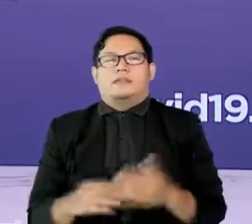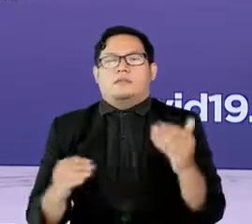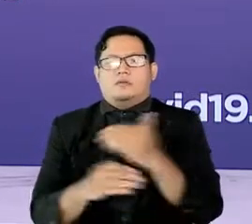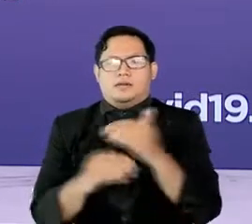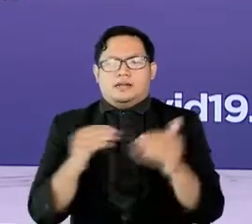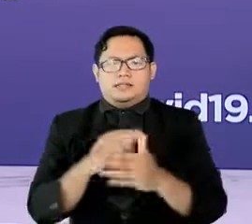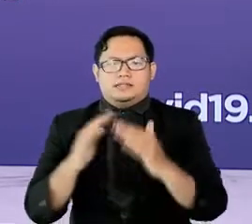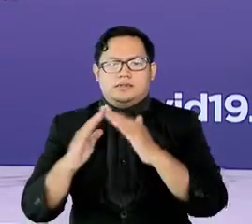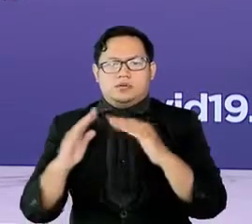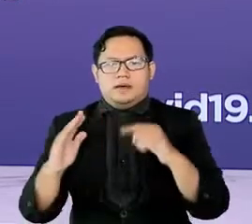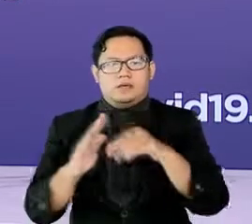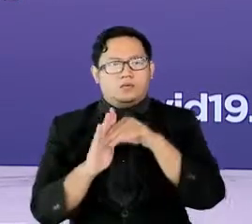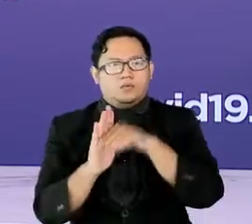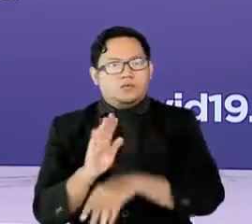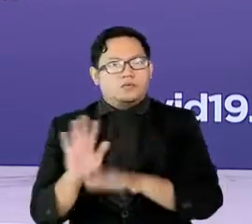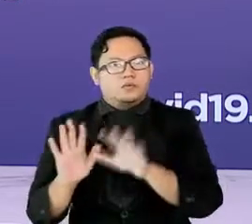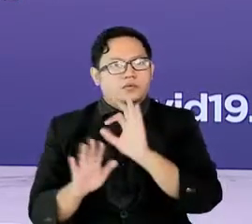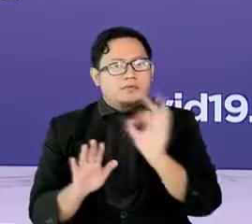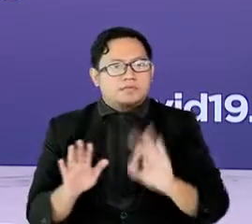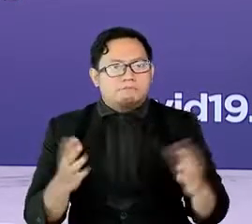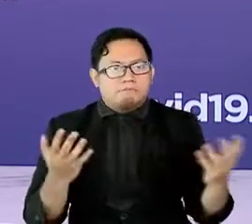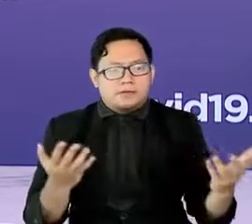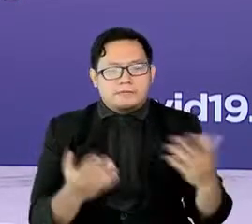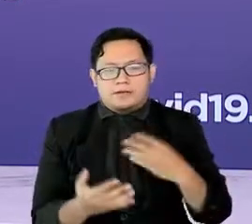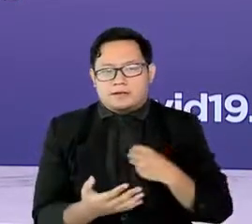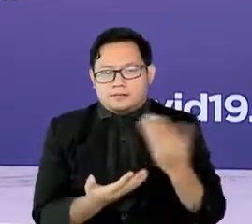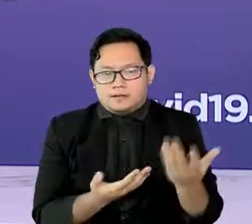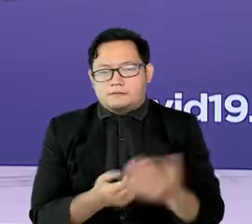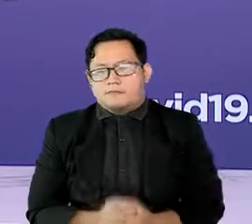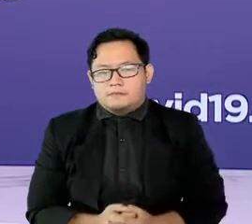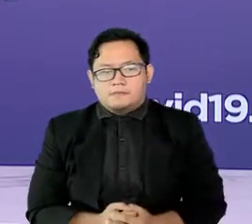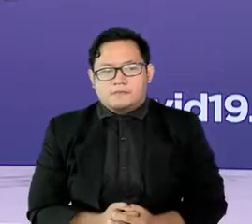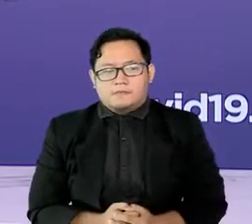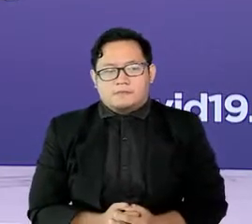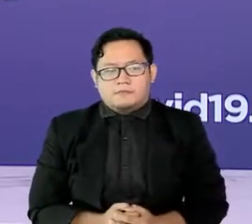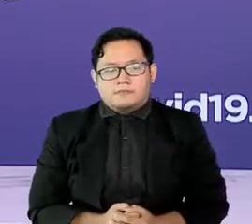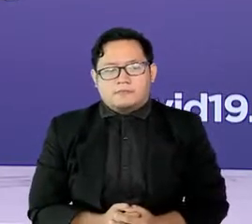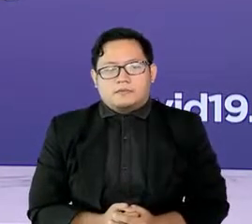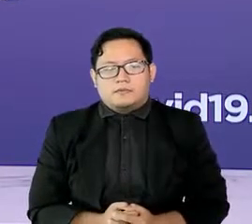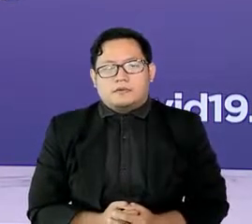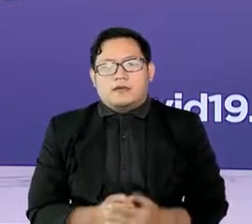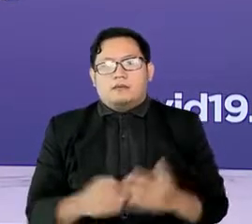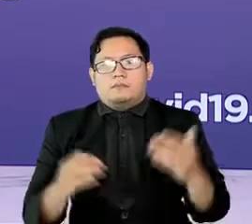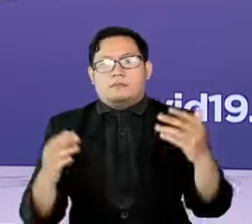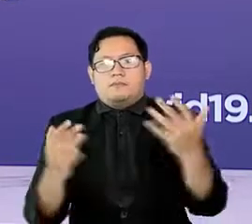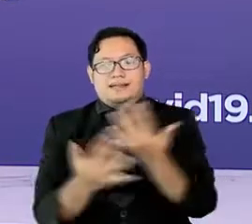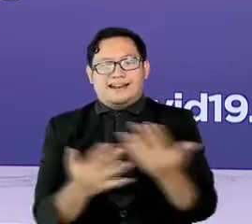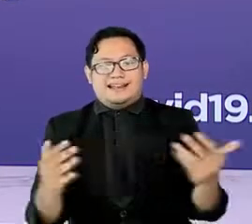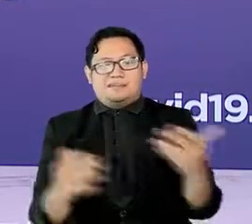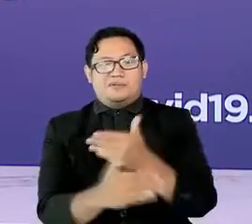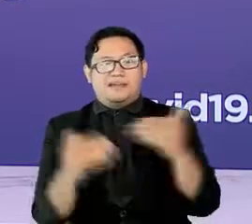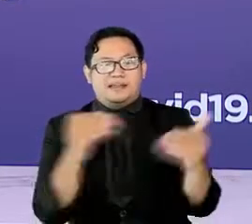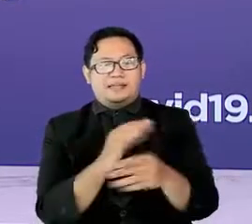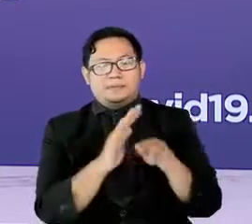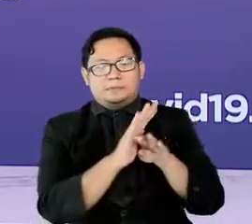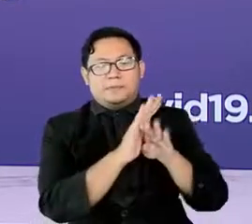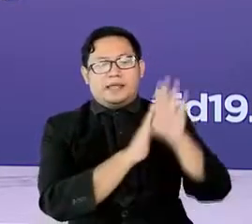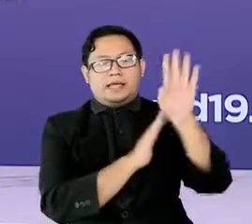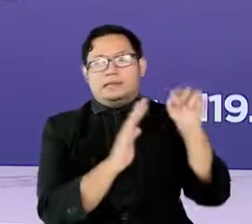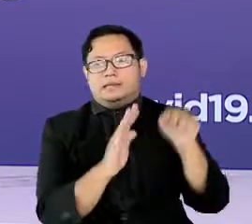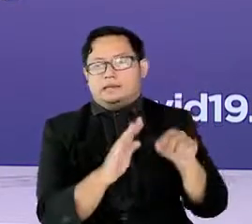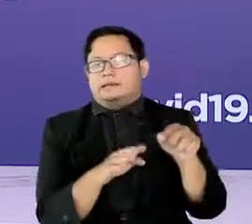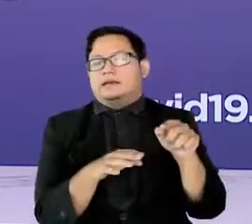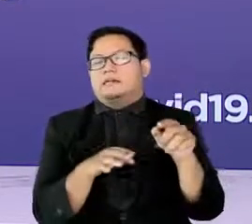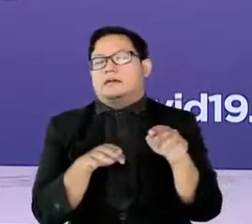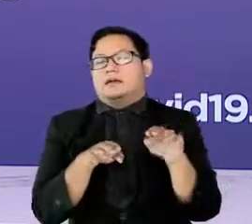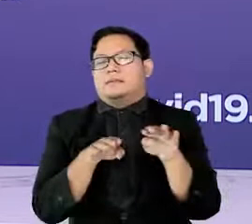2021 sebesar 10 persen. Bagaimana tanggapan Satkes terkait hal ini? Apakah kenaikan mobilitas tersebut seiring dengan kepatuan protokol